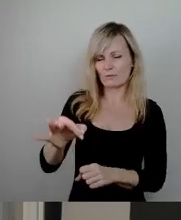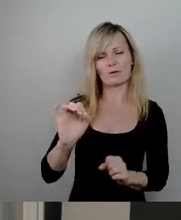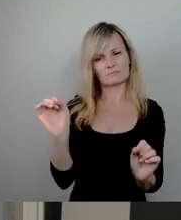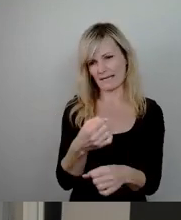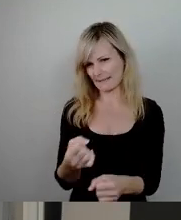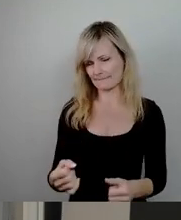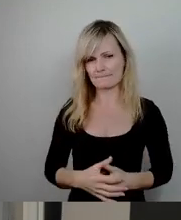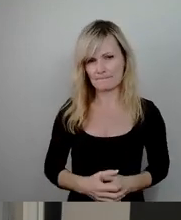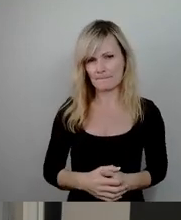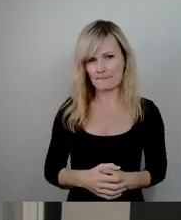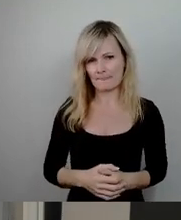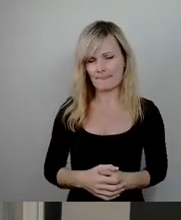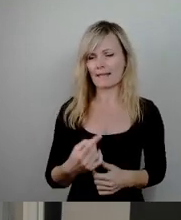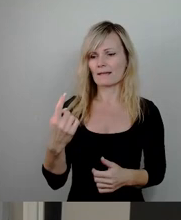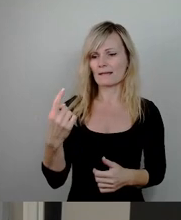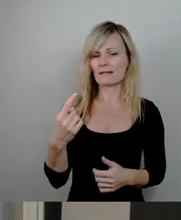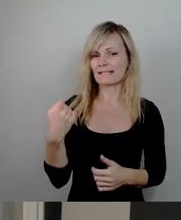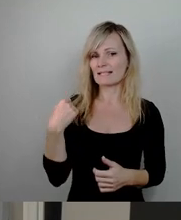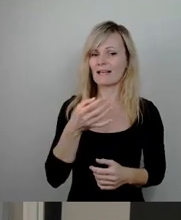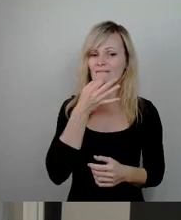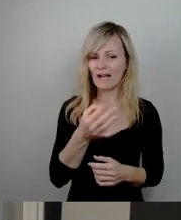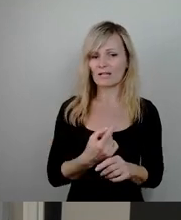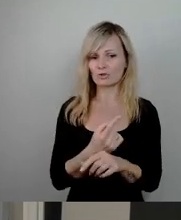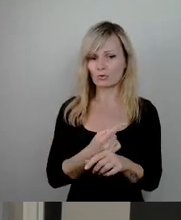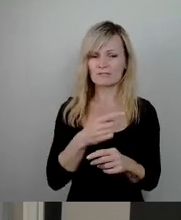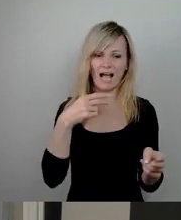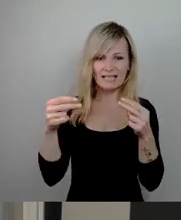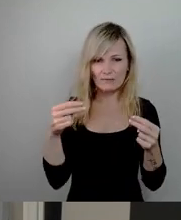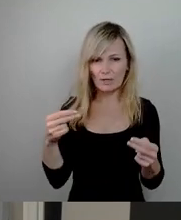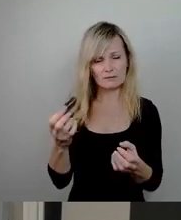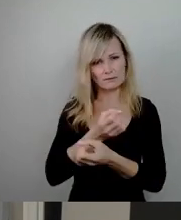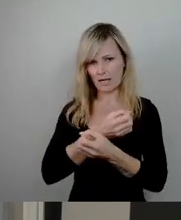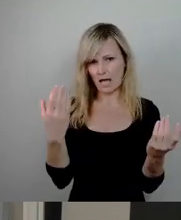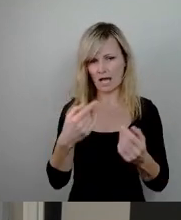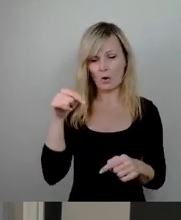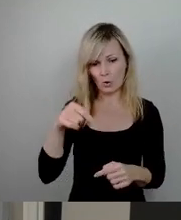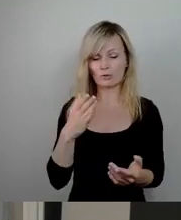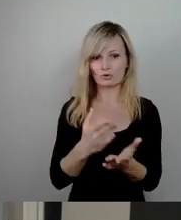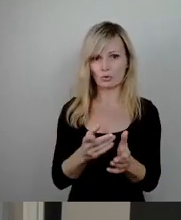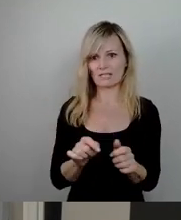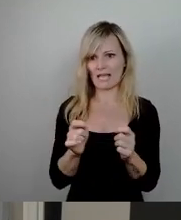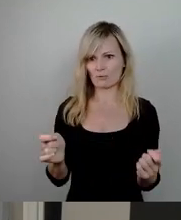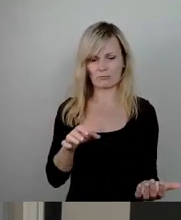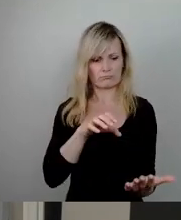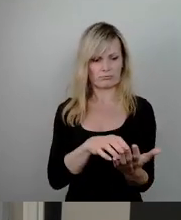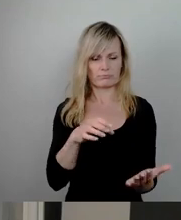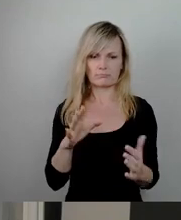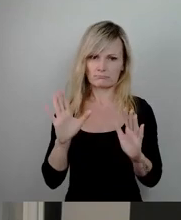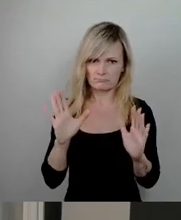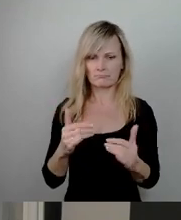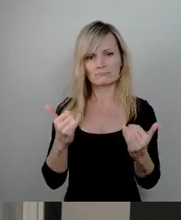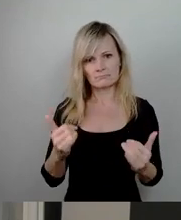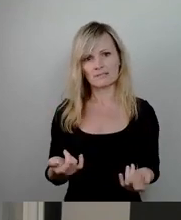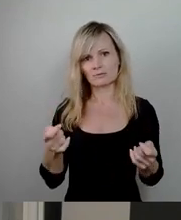Fragestunde kamen vom Bürgermeister, also die waren sehr eindeutig, steht ja heute auch schon wieder in der Zeitung. Jetzt lassen Sie uns aber mit dem Beschluss heute